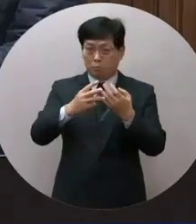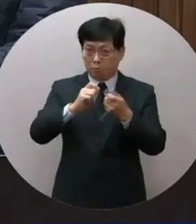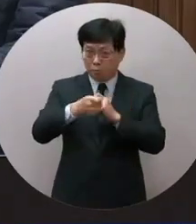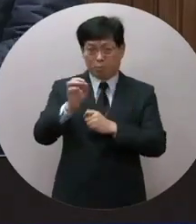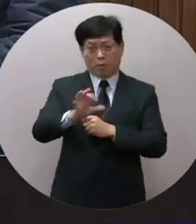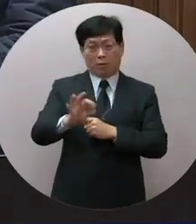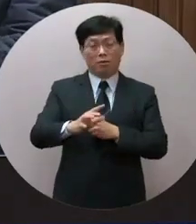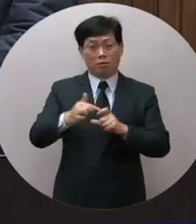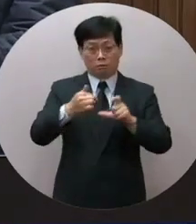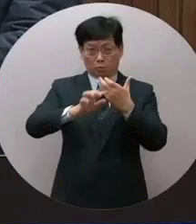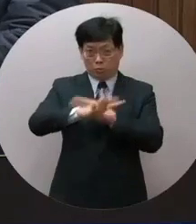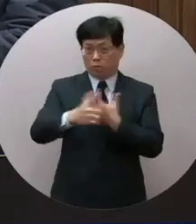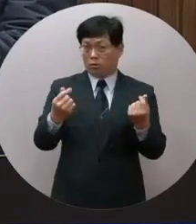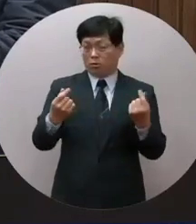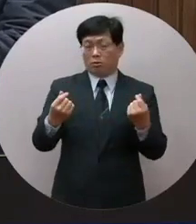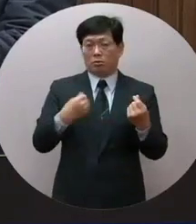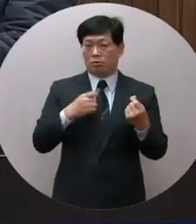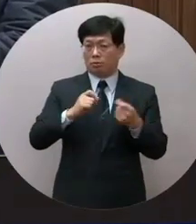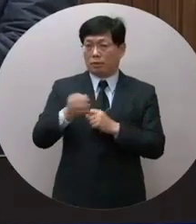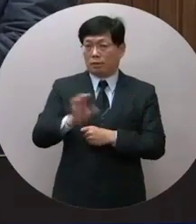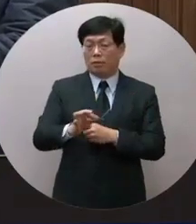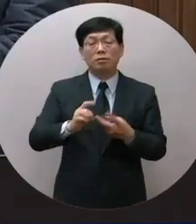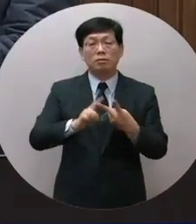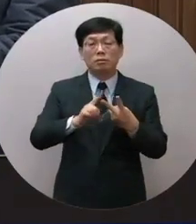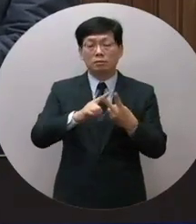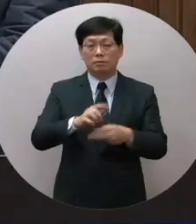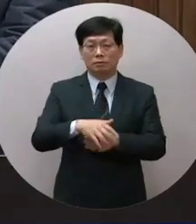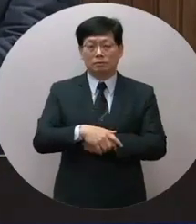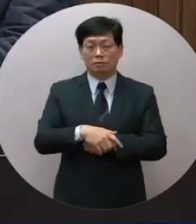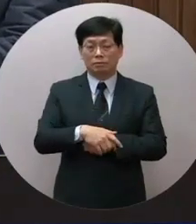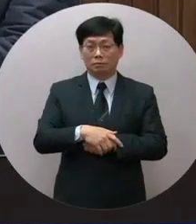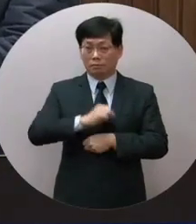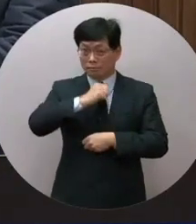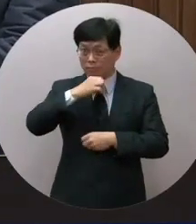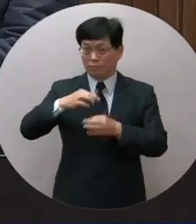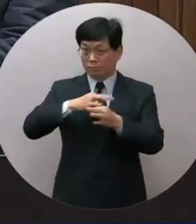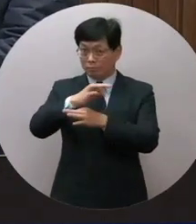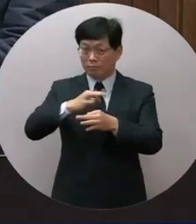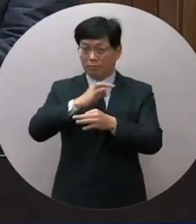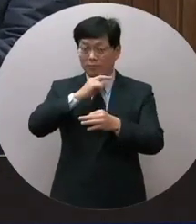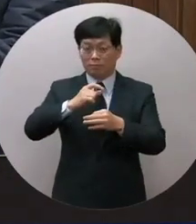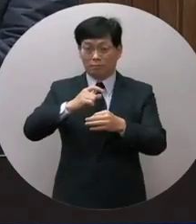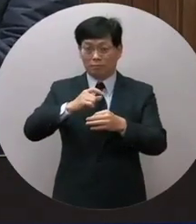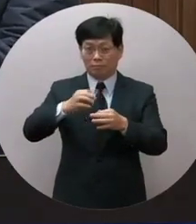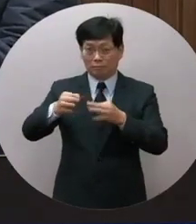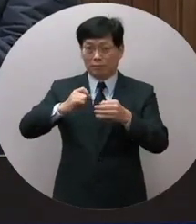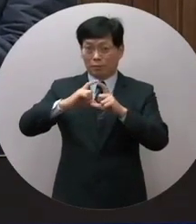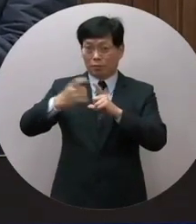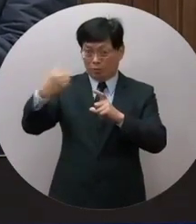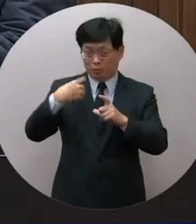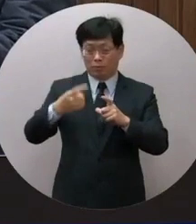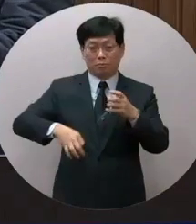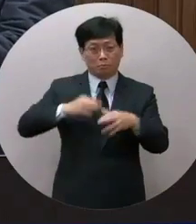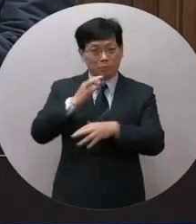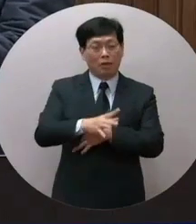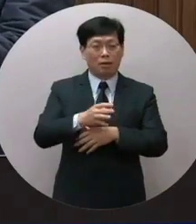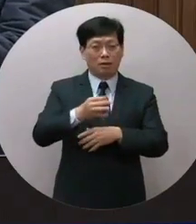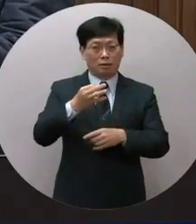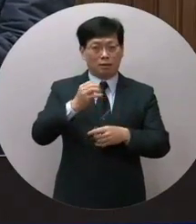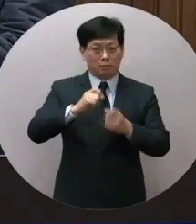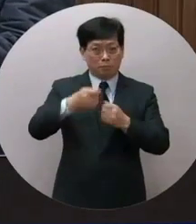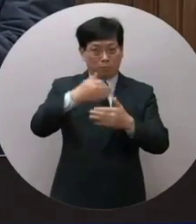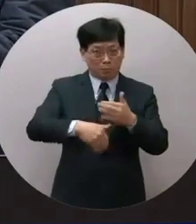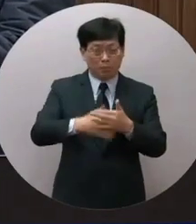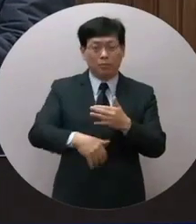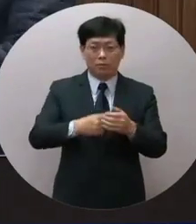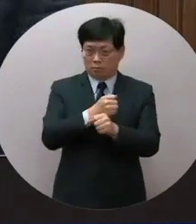外沒有啊你這個不成立第二個部長講台商回台投資提供特別租稅措施一定